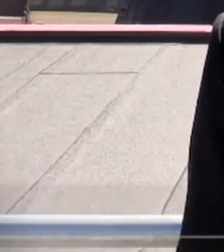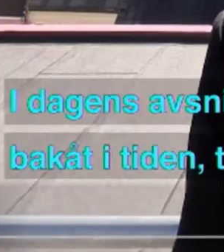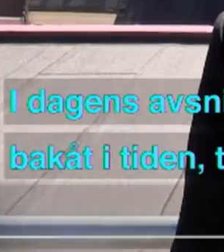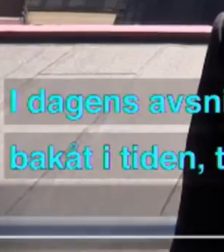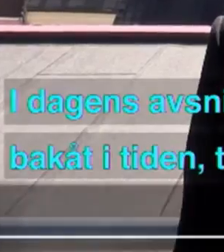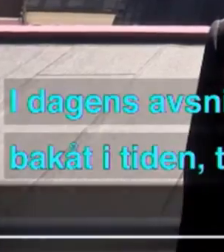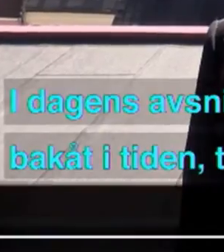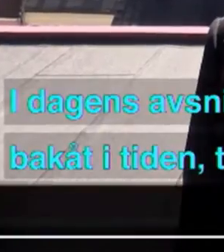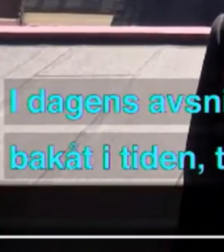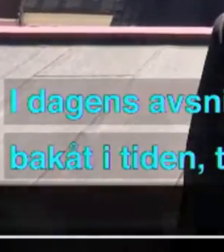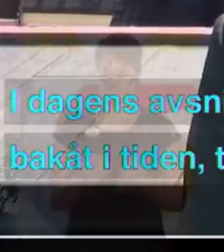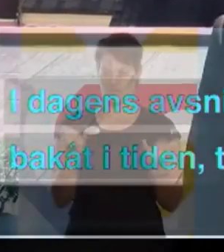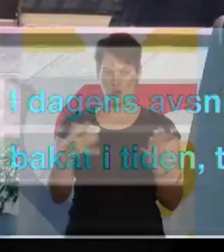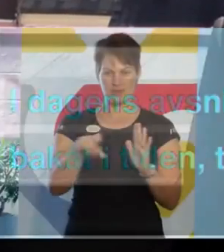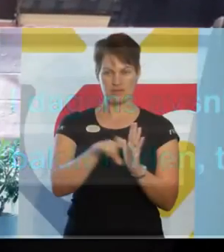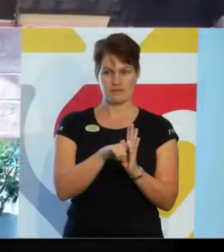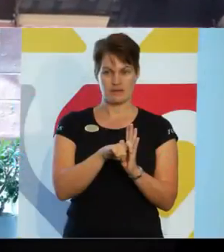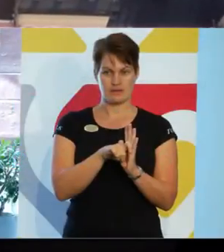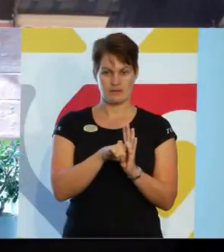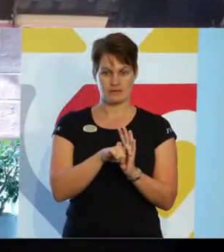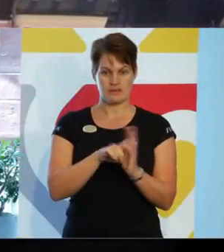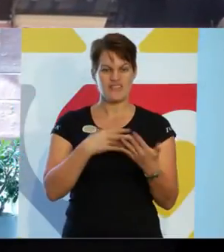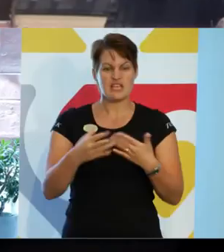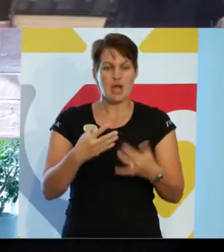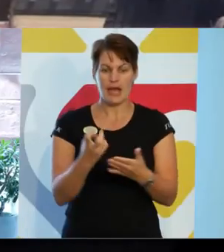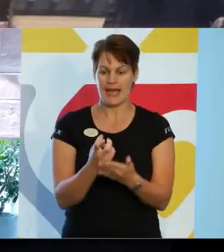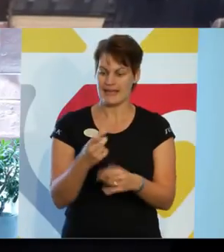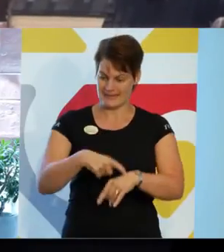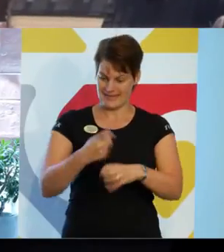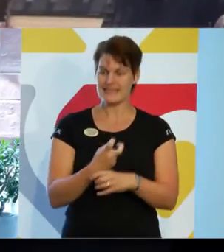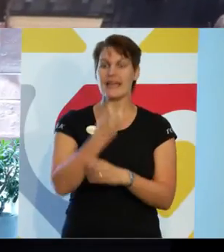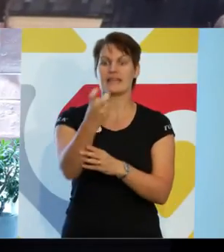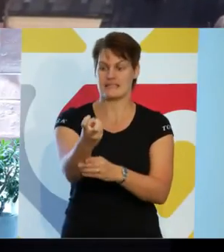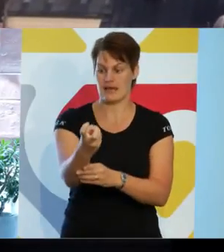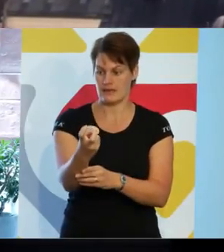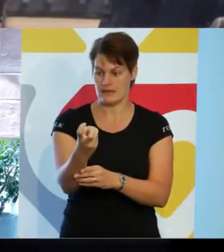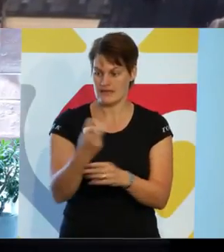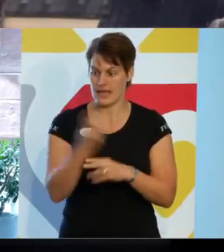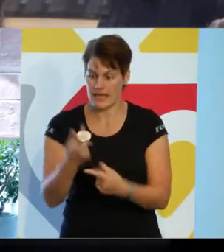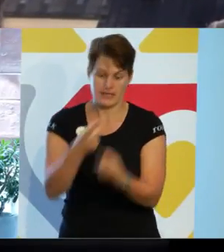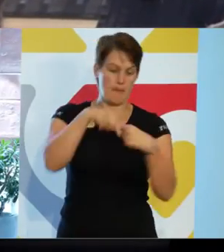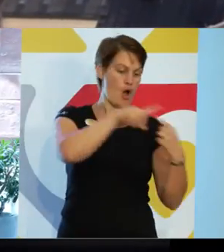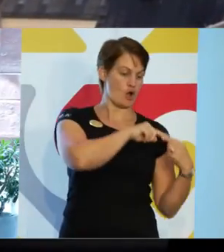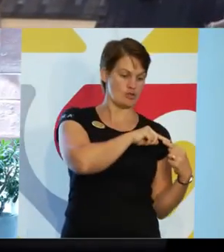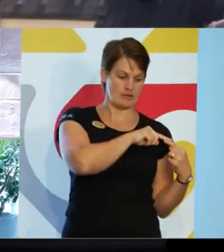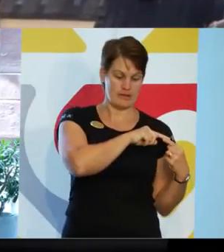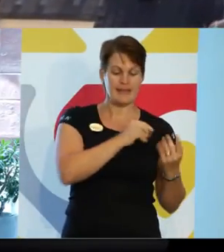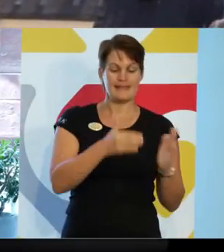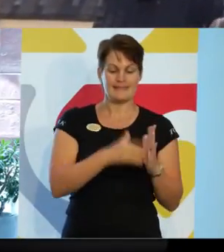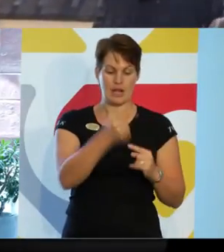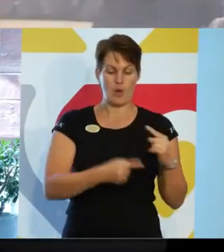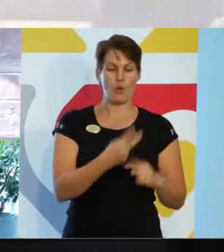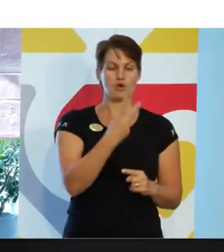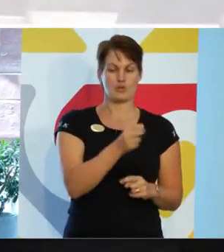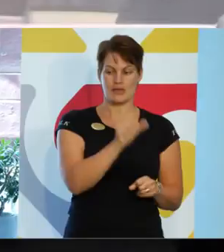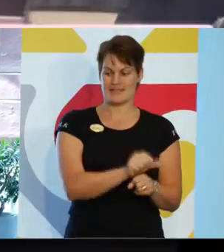I dagens avsnitt ska vi göra en tidsresa bakåt i tiden till år 2016.